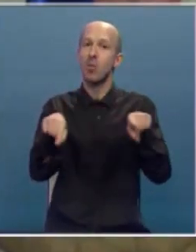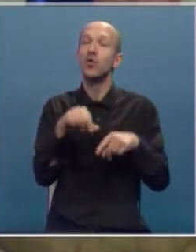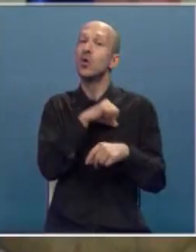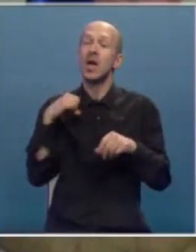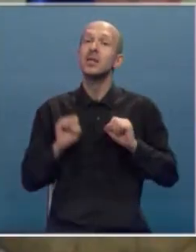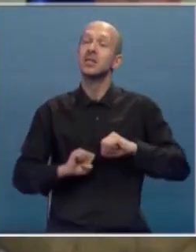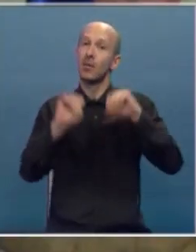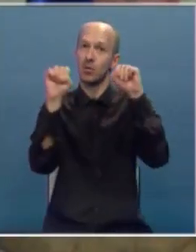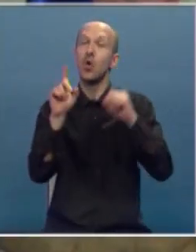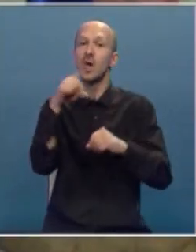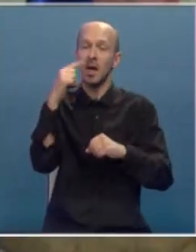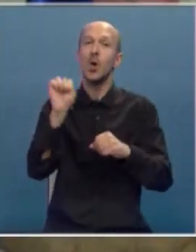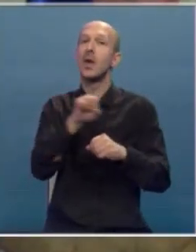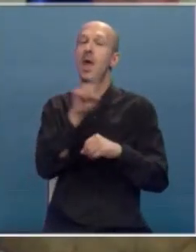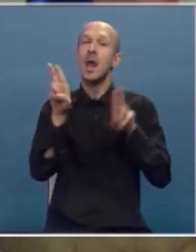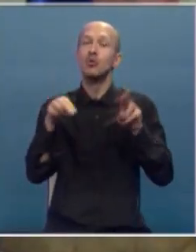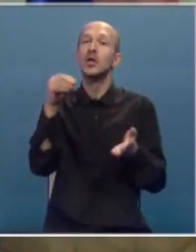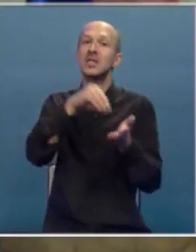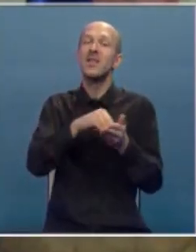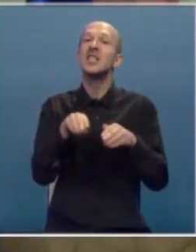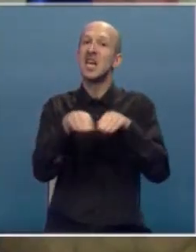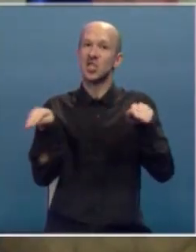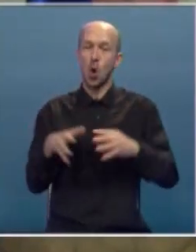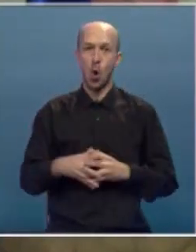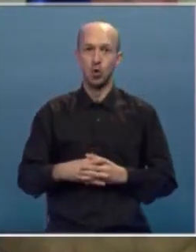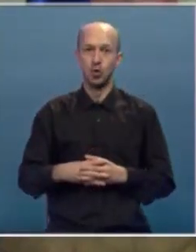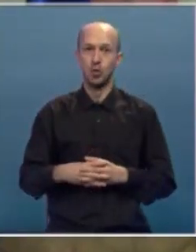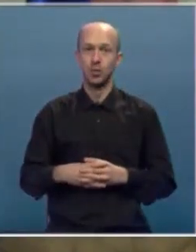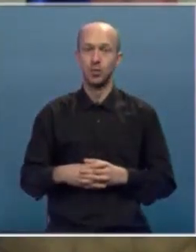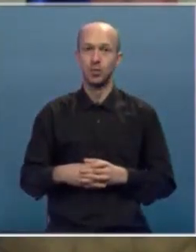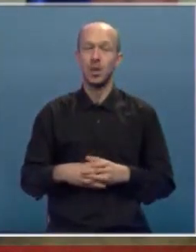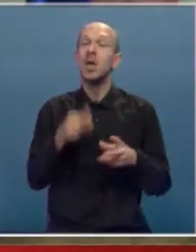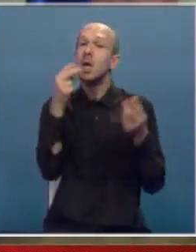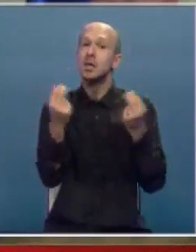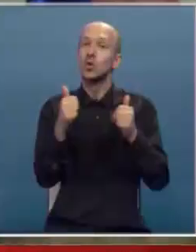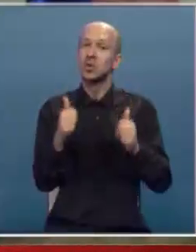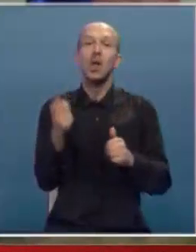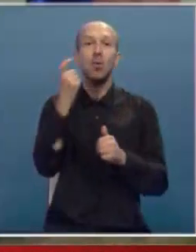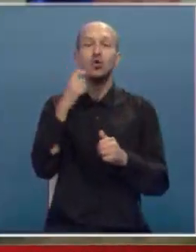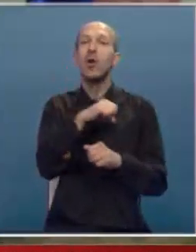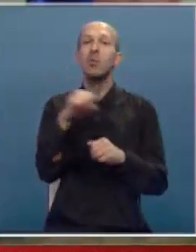sam to odbio i rekao da se to ne može stavljati na sto i zato se sada pokušava ubrzati ovaj proces.